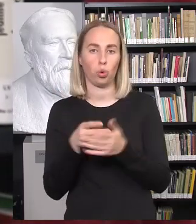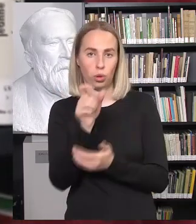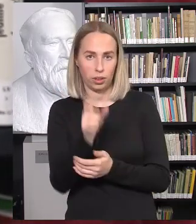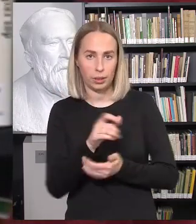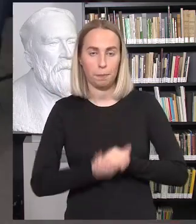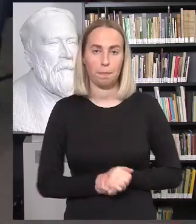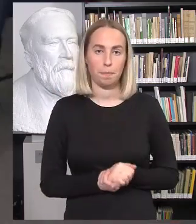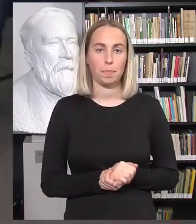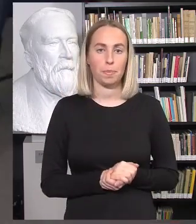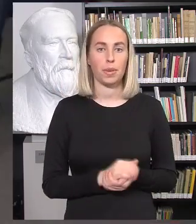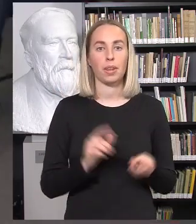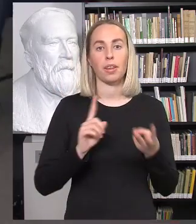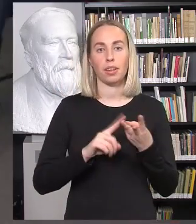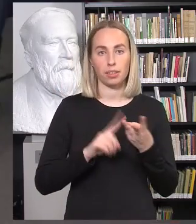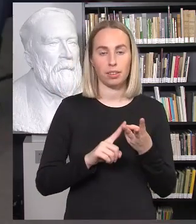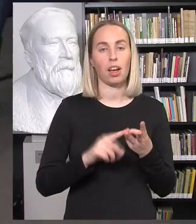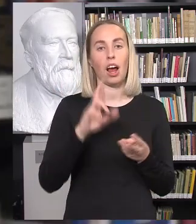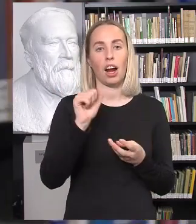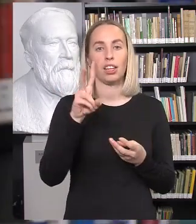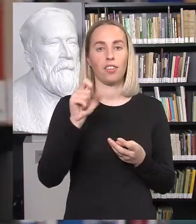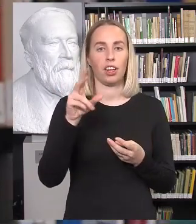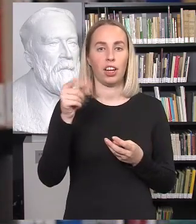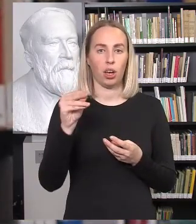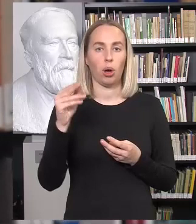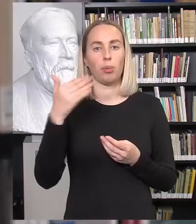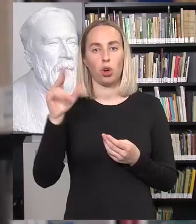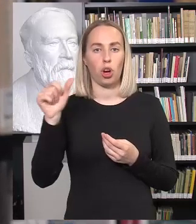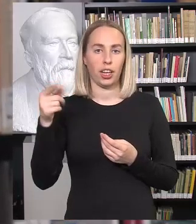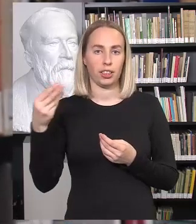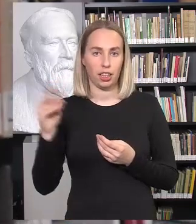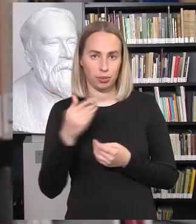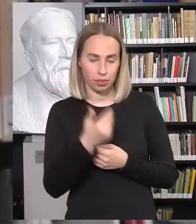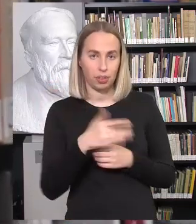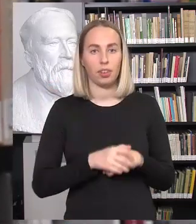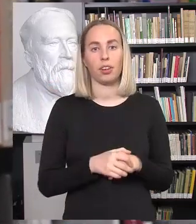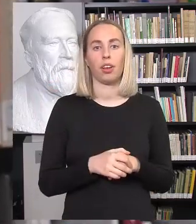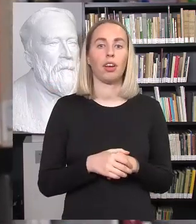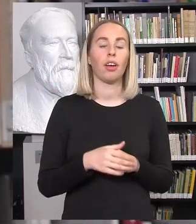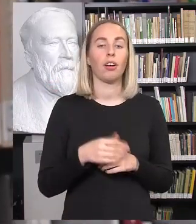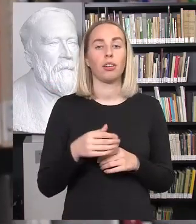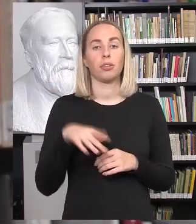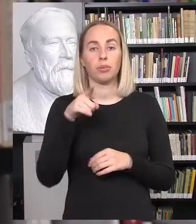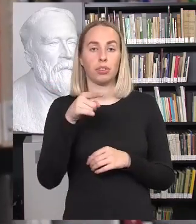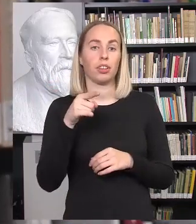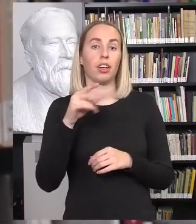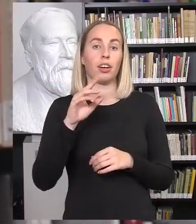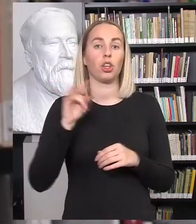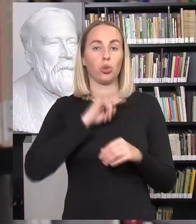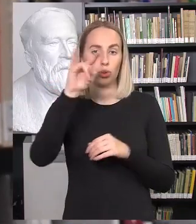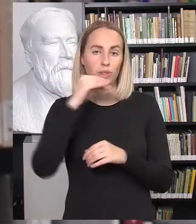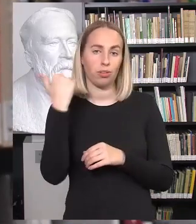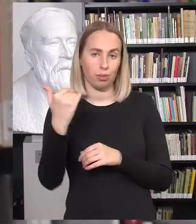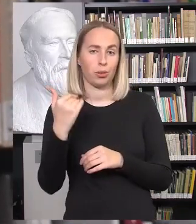Radvilė Morkūnai Timikolieninė, Seimo pirmininkės pavaduotoja, Teivinės Sąjungos Lietuvos kriščionio demokratų frakcijos seniūnė,